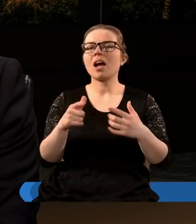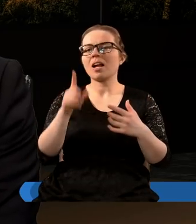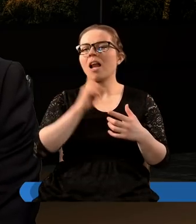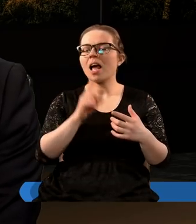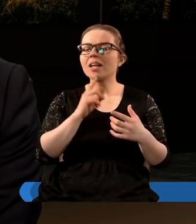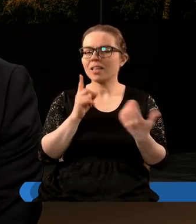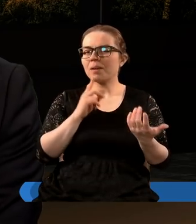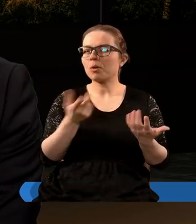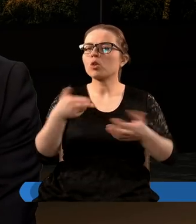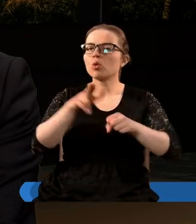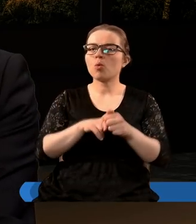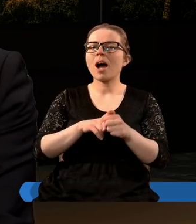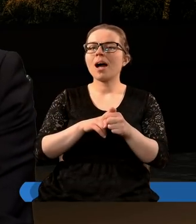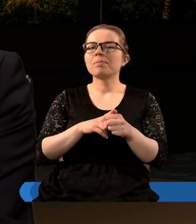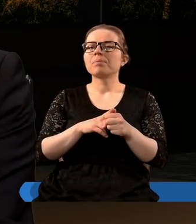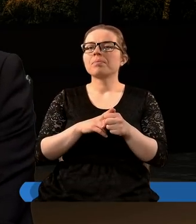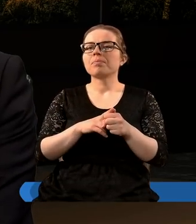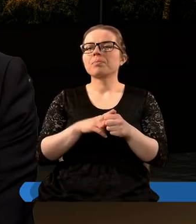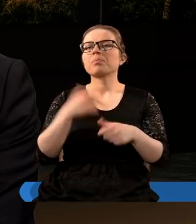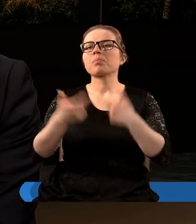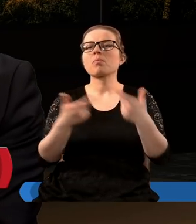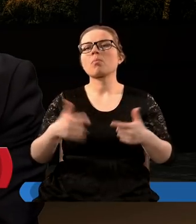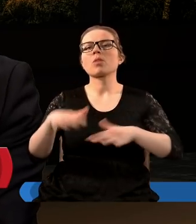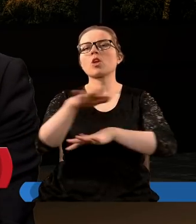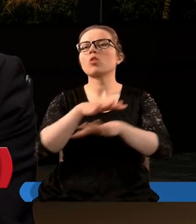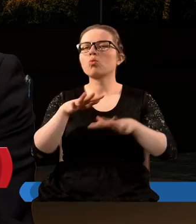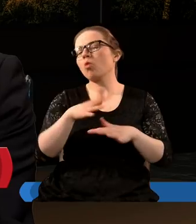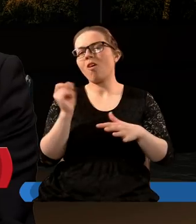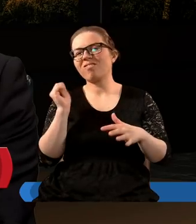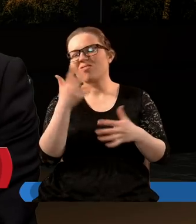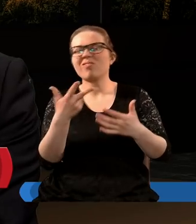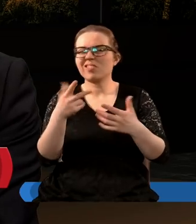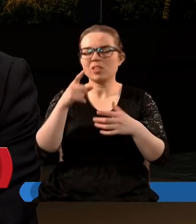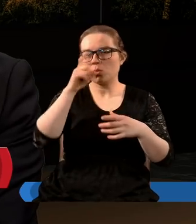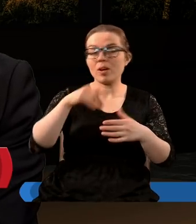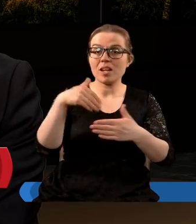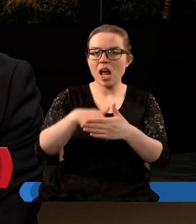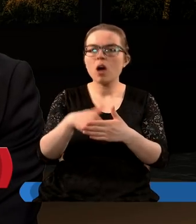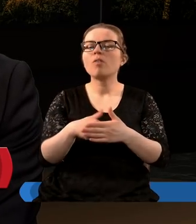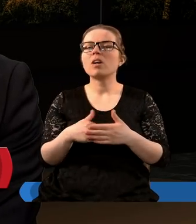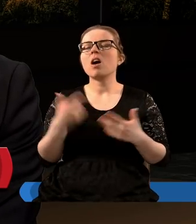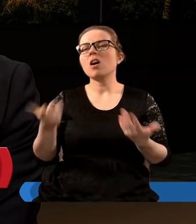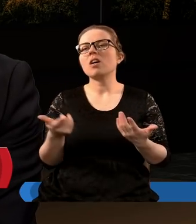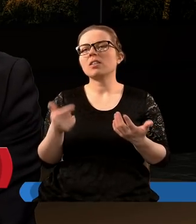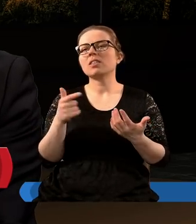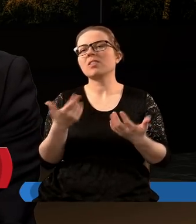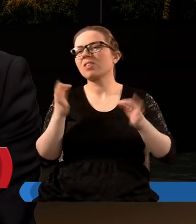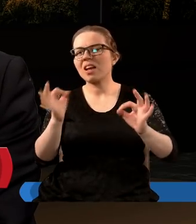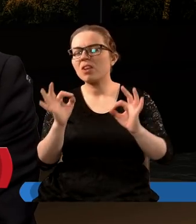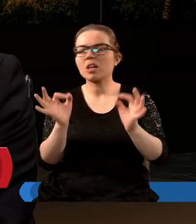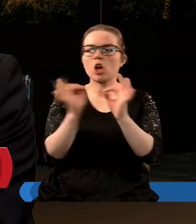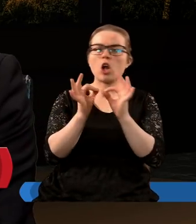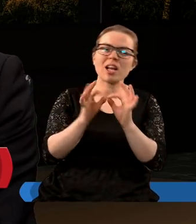religia, prawda, która uprawia duchowy nierząd. O takim nierządzie jest tutaj mowa, czyli wchodzi w niewłaściwe